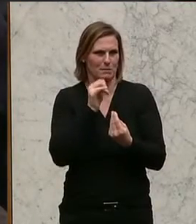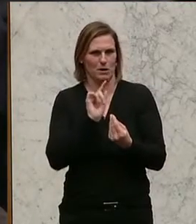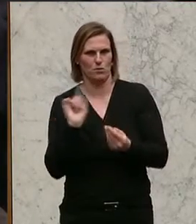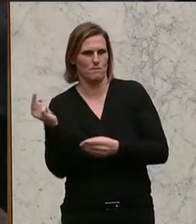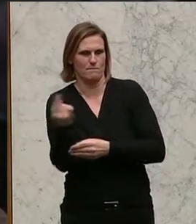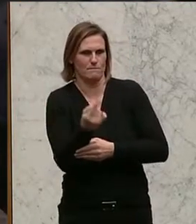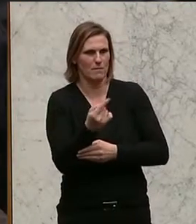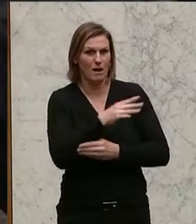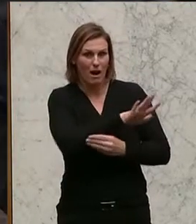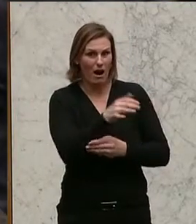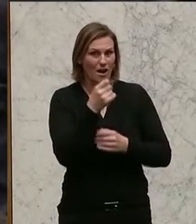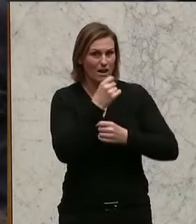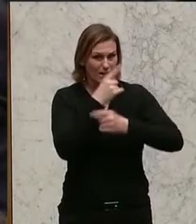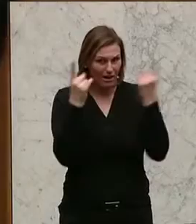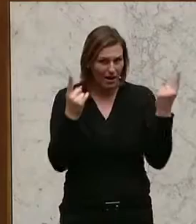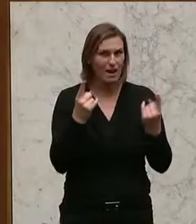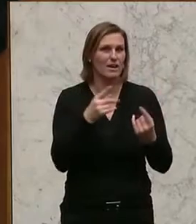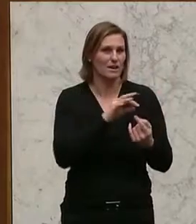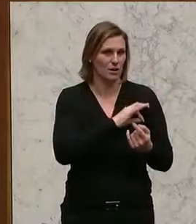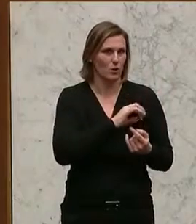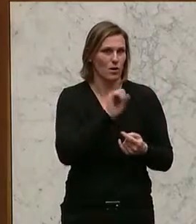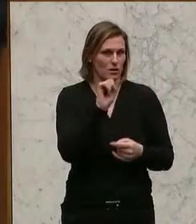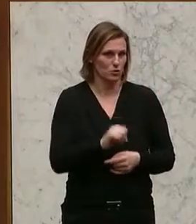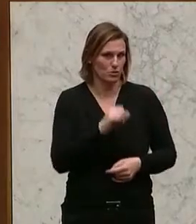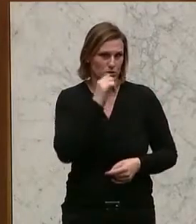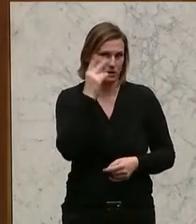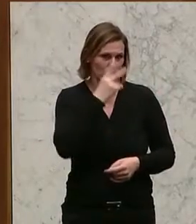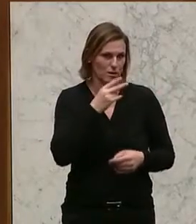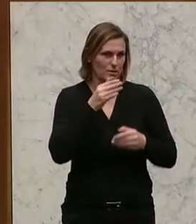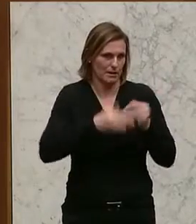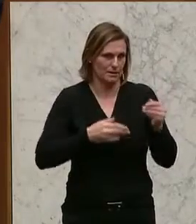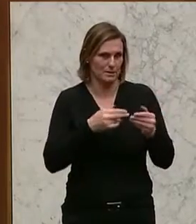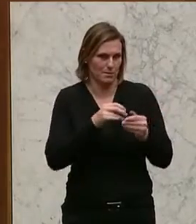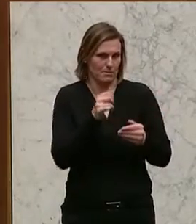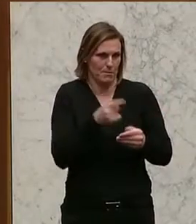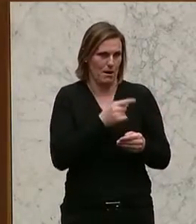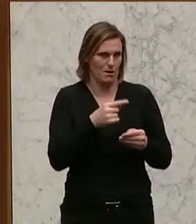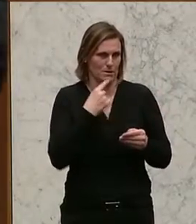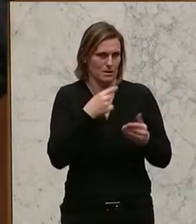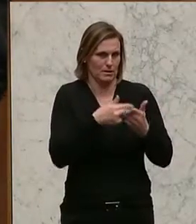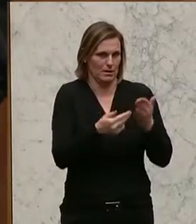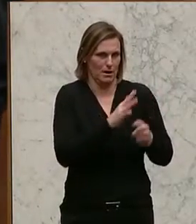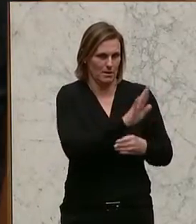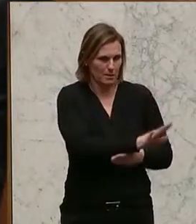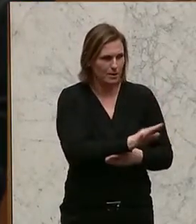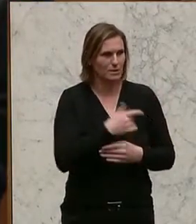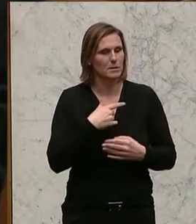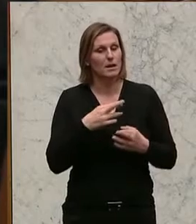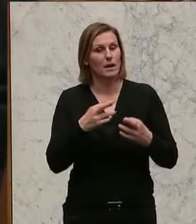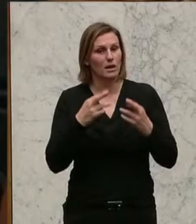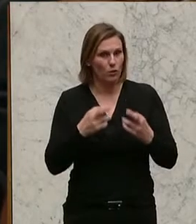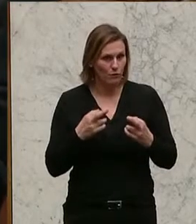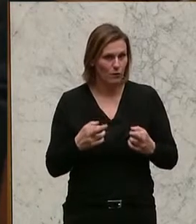vielleicht noch einmal dem Kollegen Strolz, das ist meine letzte Erwähnung, das ist meine letzte Erwähnung, ich hoffe, also wir kriegen da so ein entsprechendes, wir kriegen